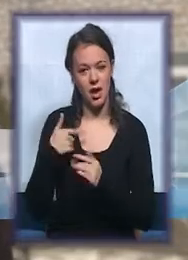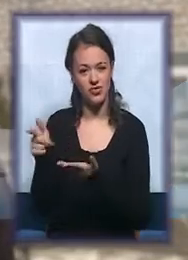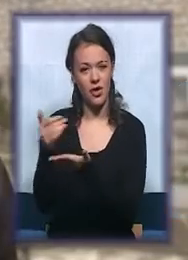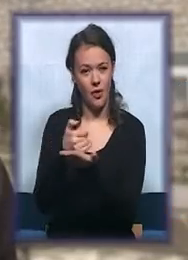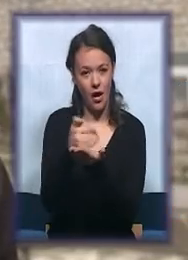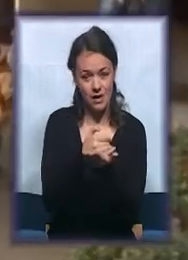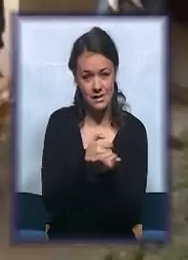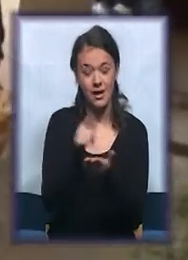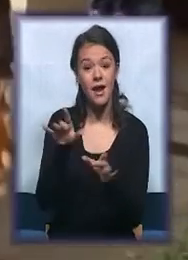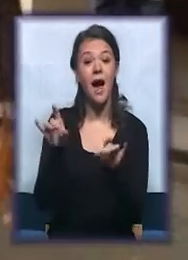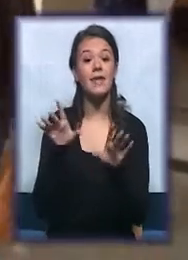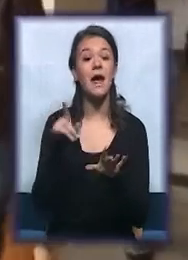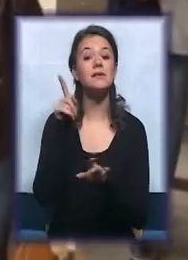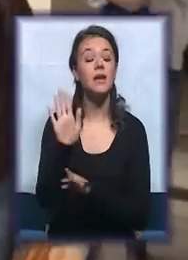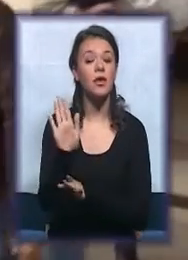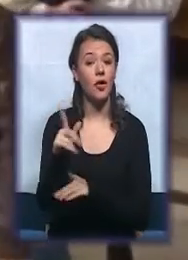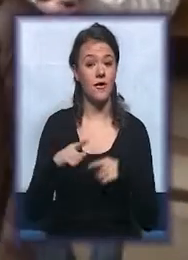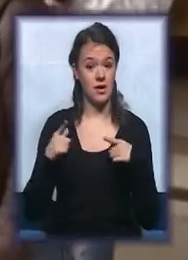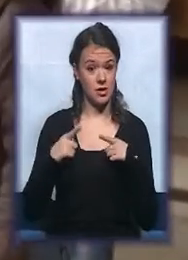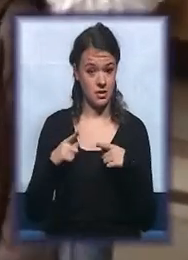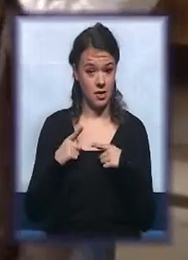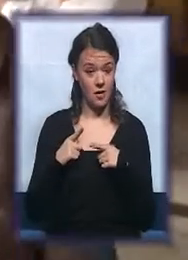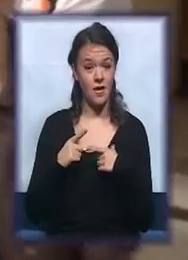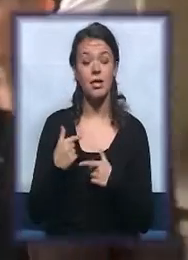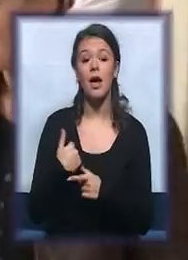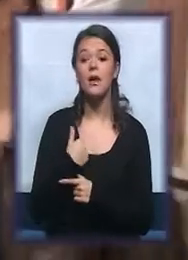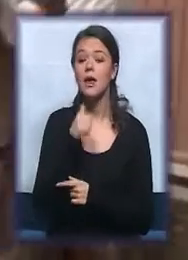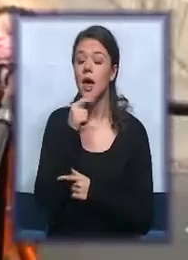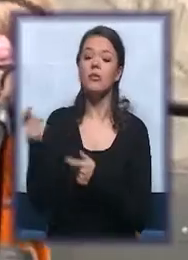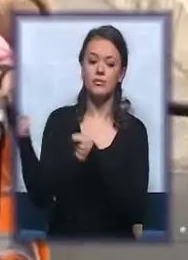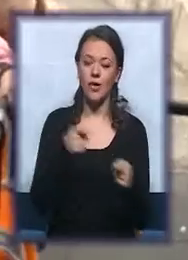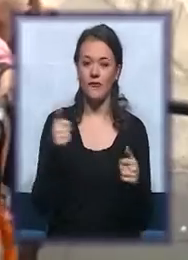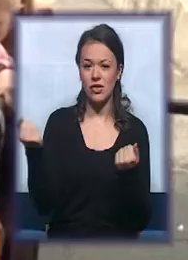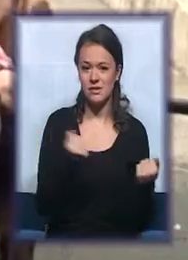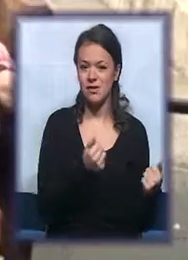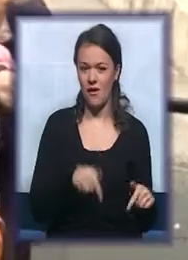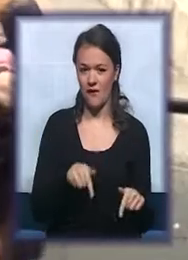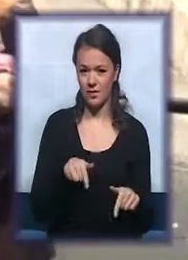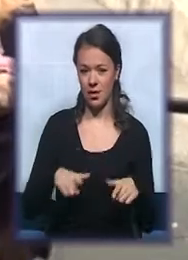na adrese njihovih stanovanja i dovozi ih ovde u boravak.